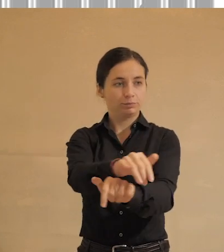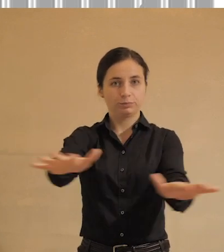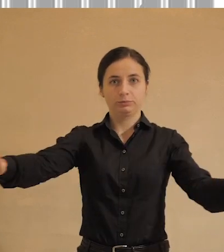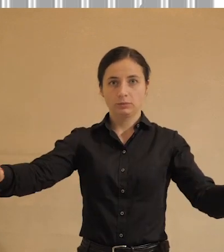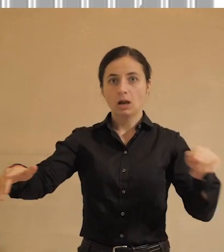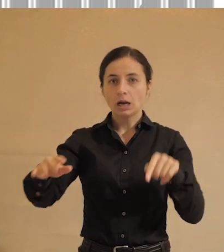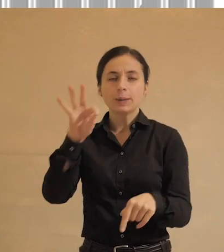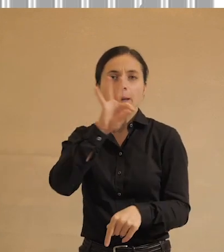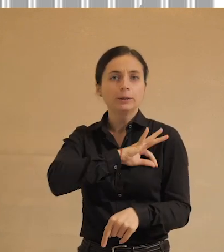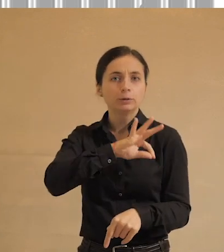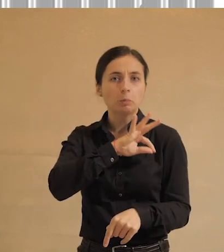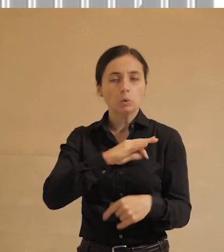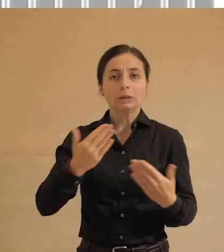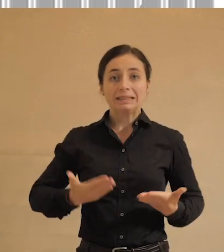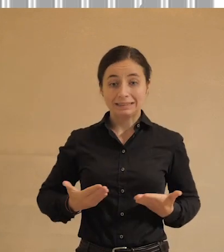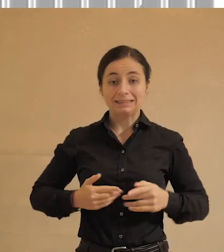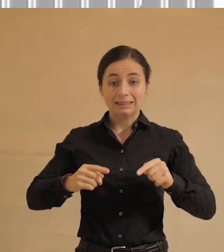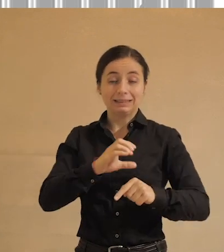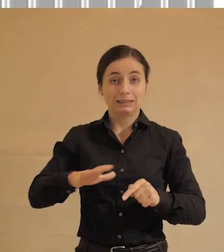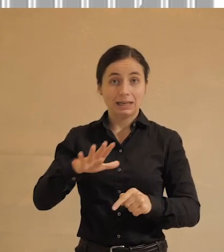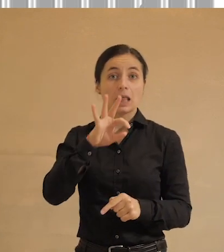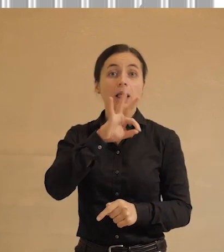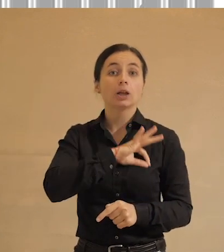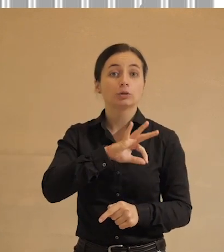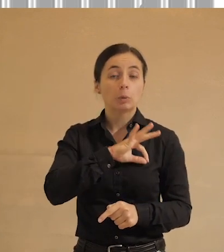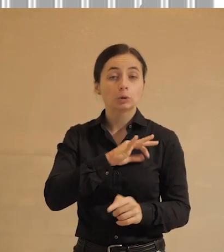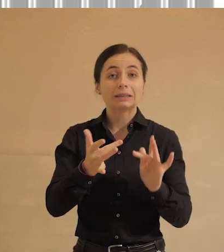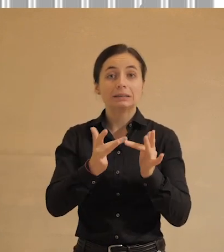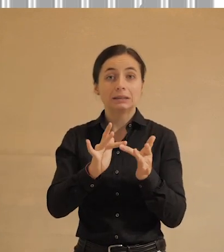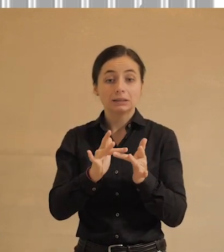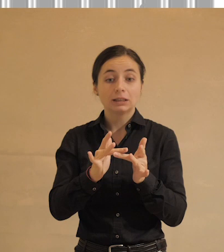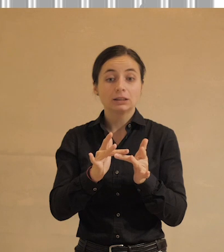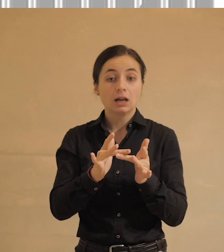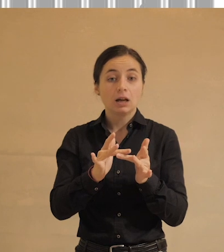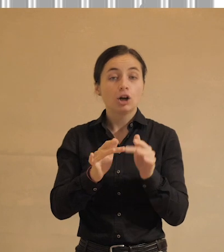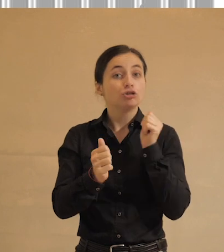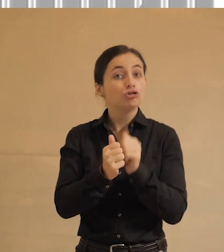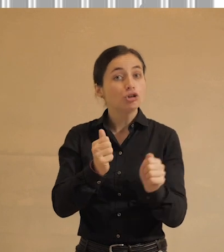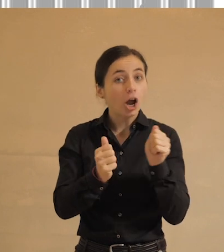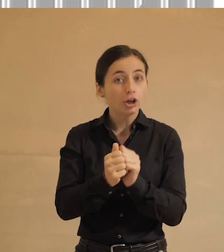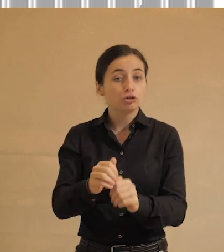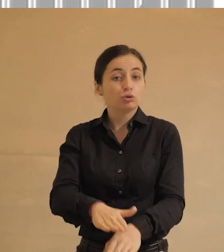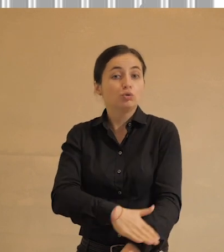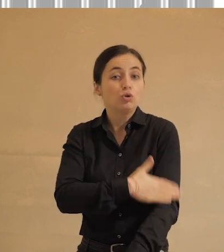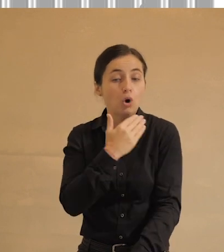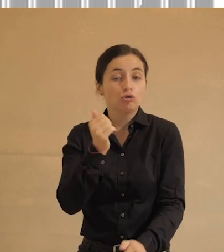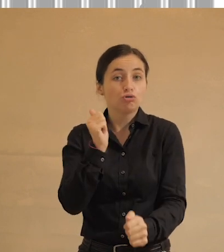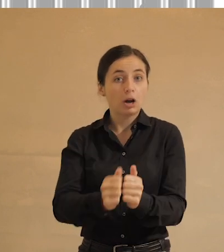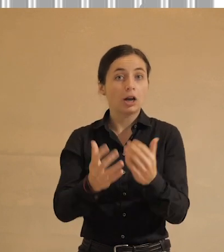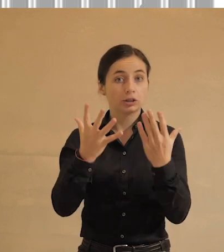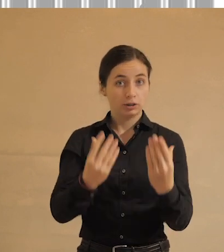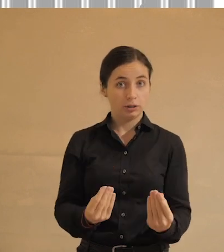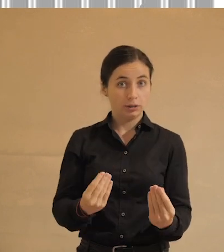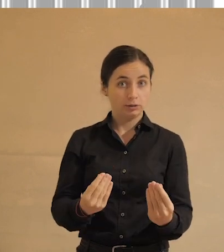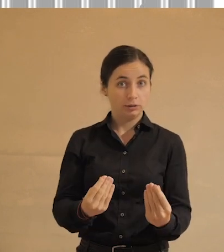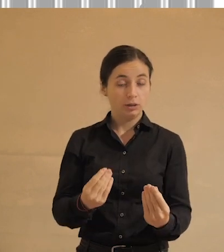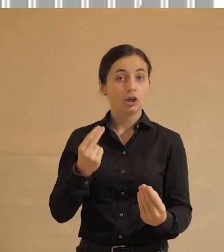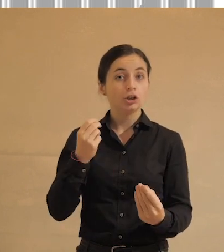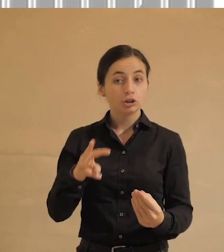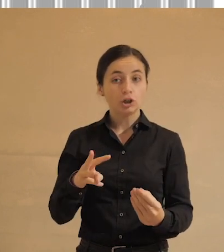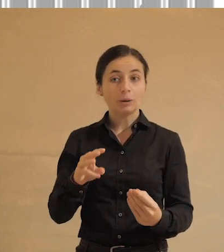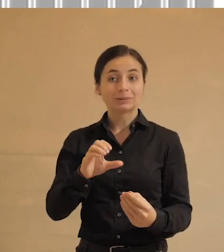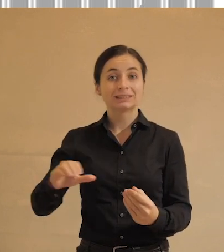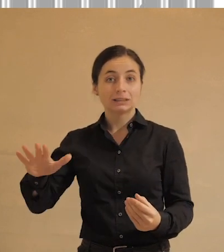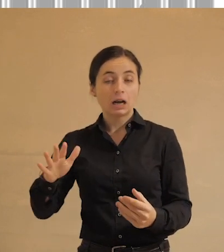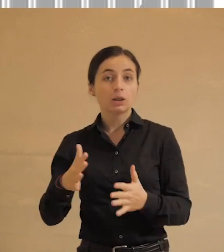То есть они его используют, жители этих стран используют интернет гораздо чаще и дольше каждый день, чем